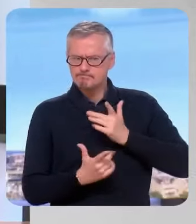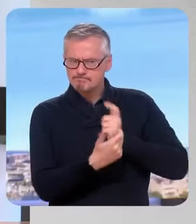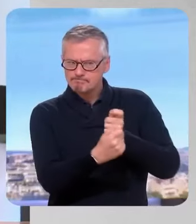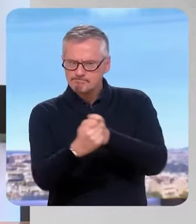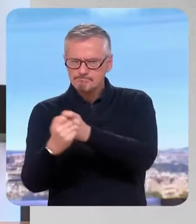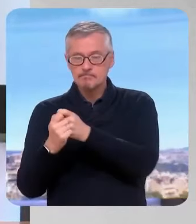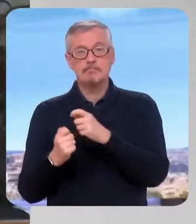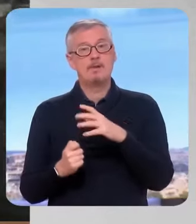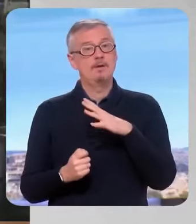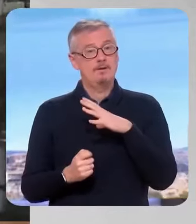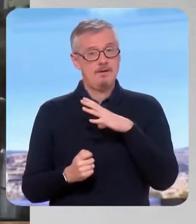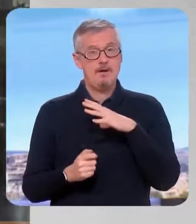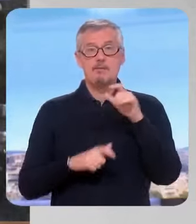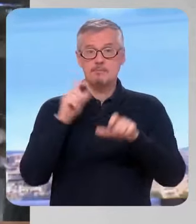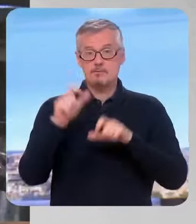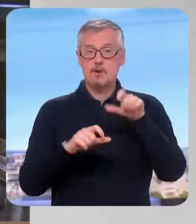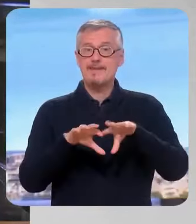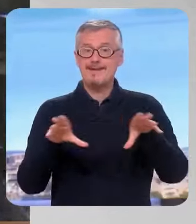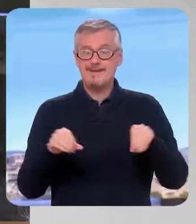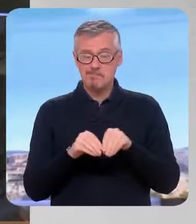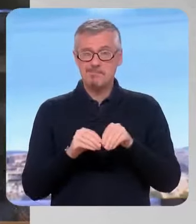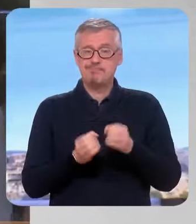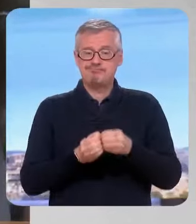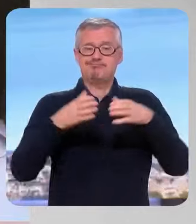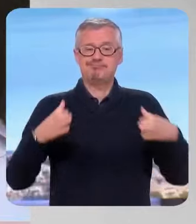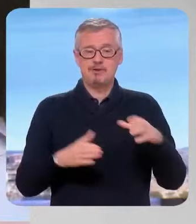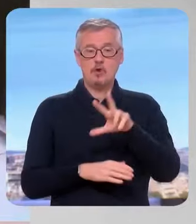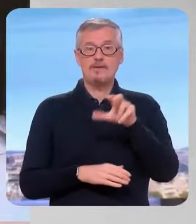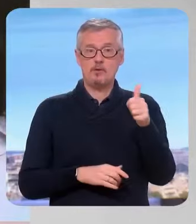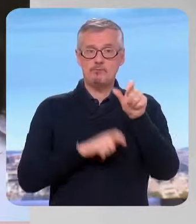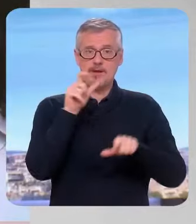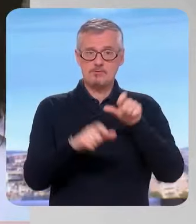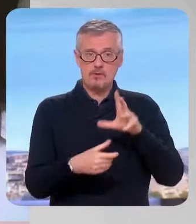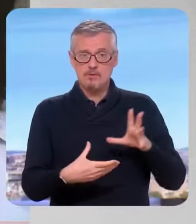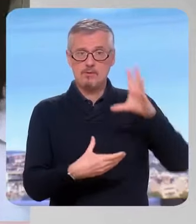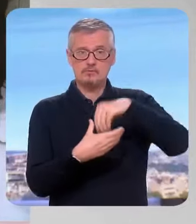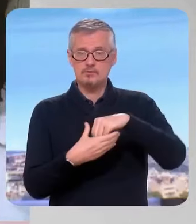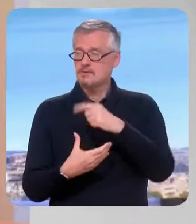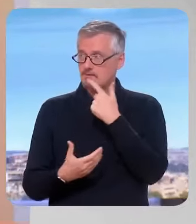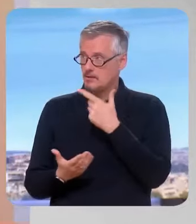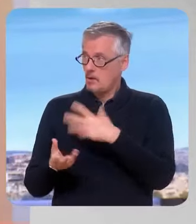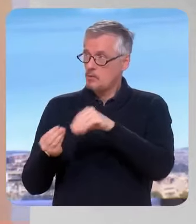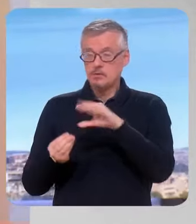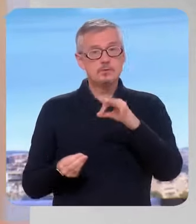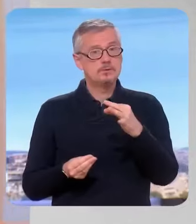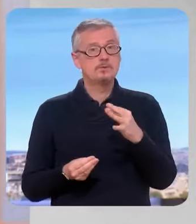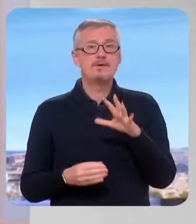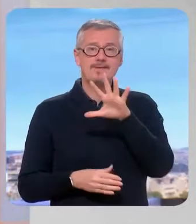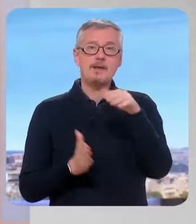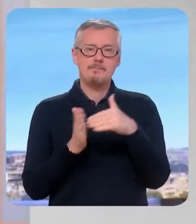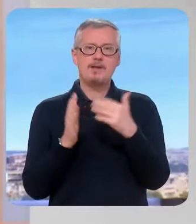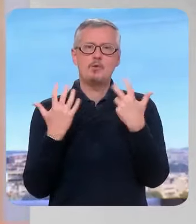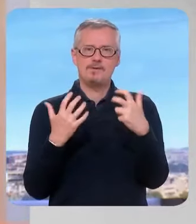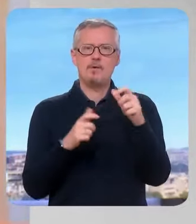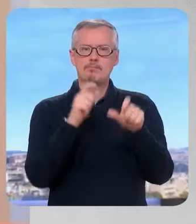renforce les services,'est 31 personnes qui seront en plus dans les services, en plus de ce que nous avons, c'est-à-dire 5800 agents quand même